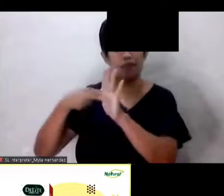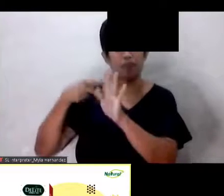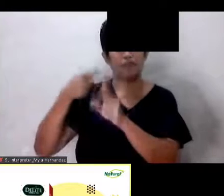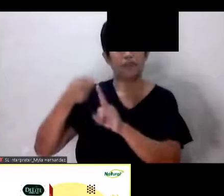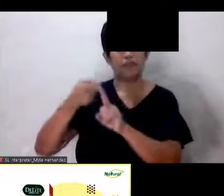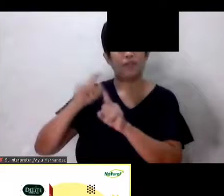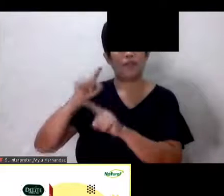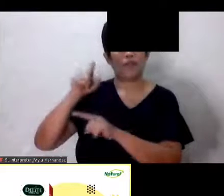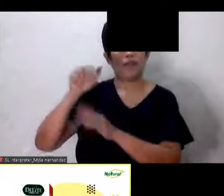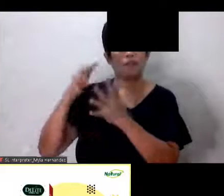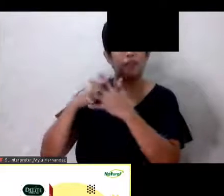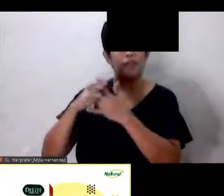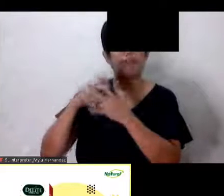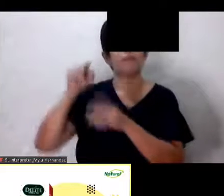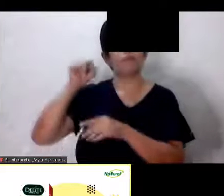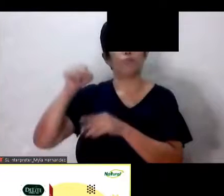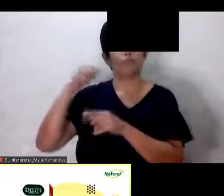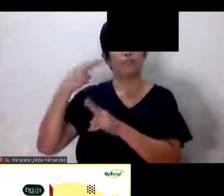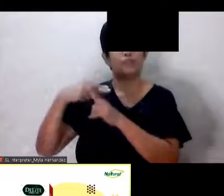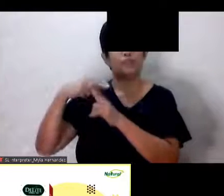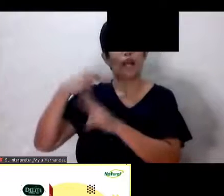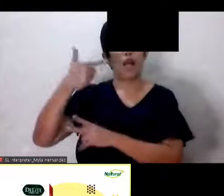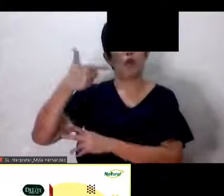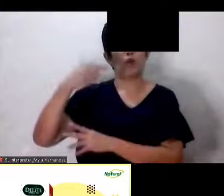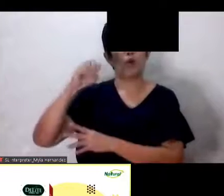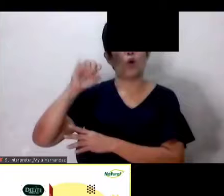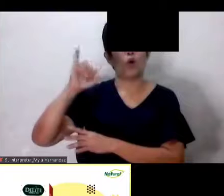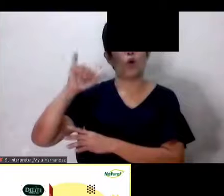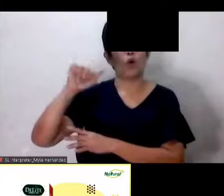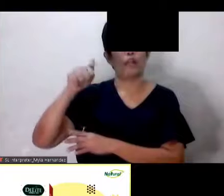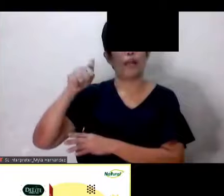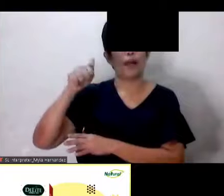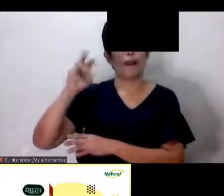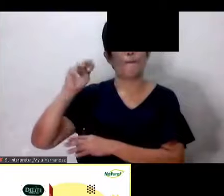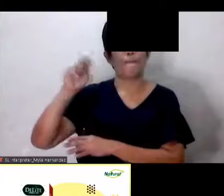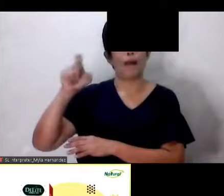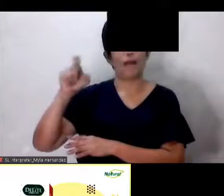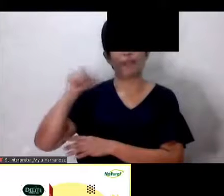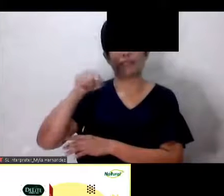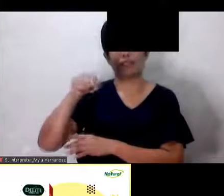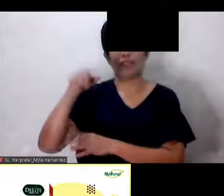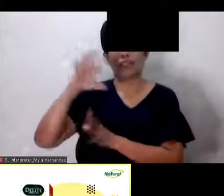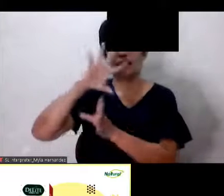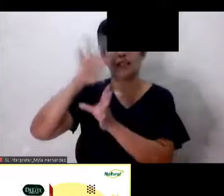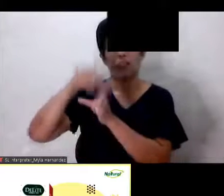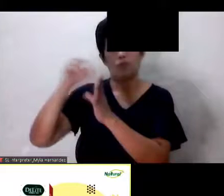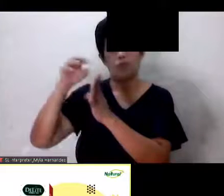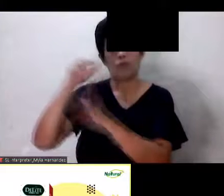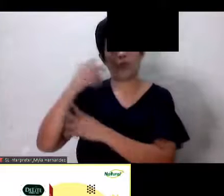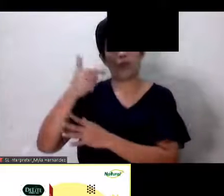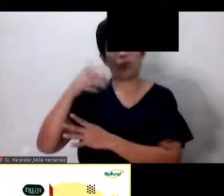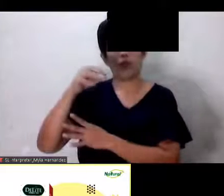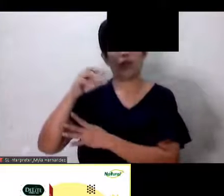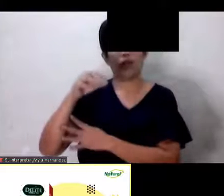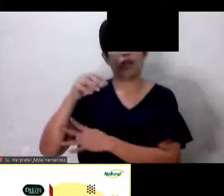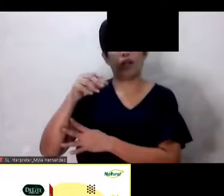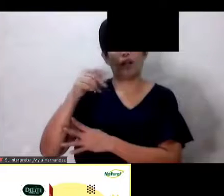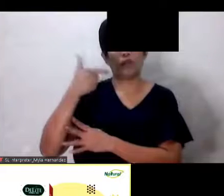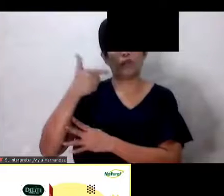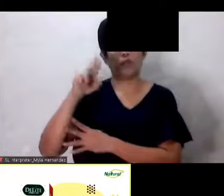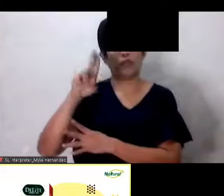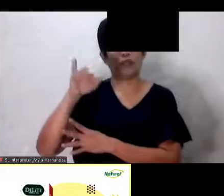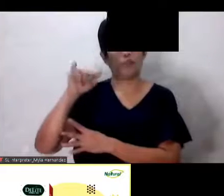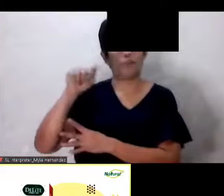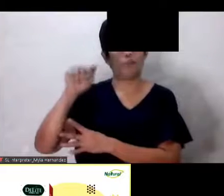Max Okay, Guya Max Guya Max Guya Bano Mango Steam Turmeric at vitamin C Alam mo Brother